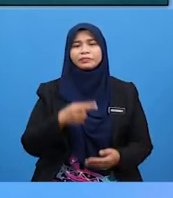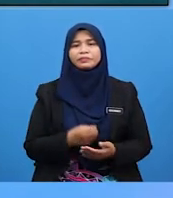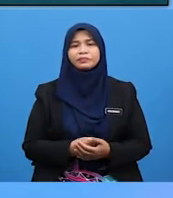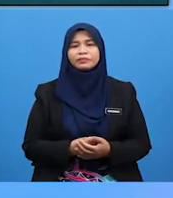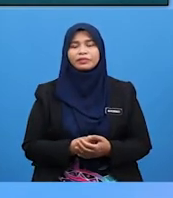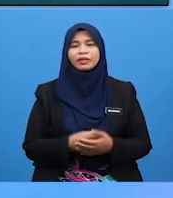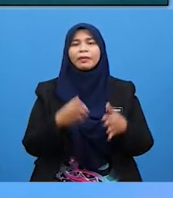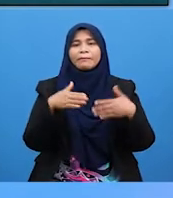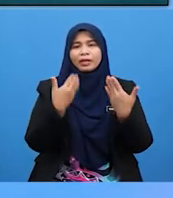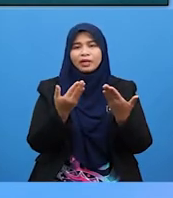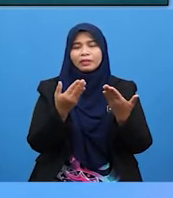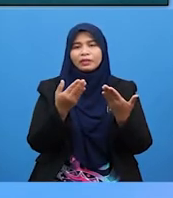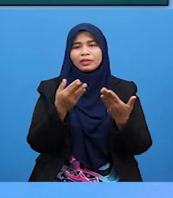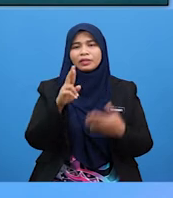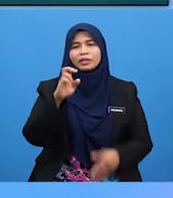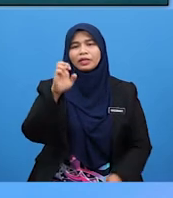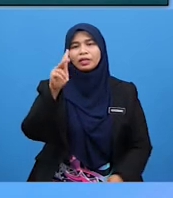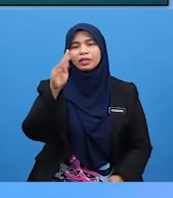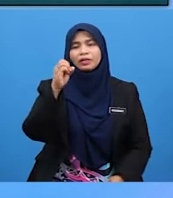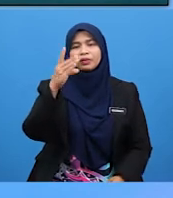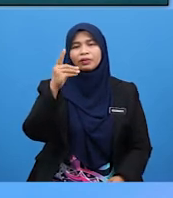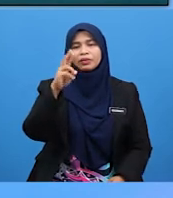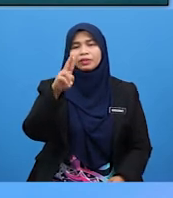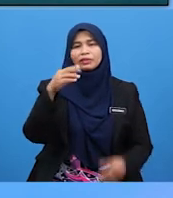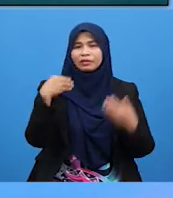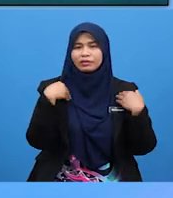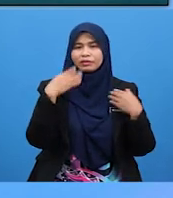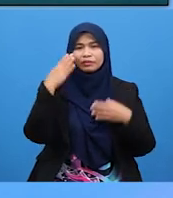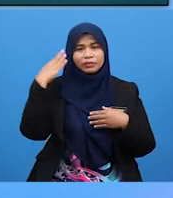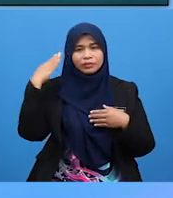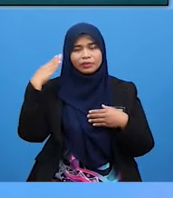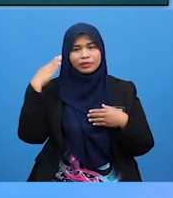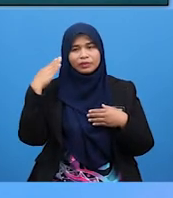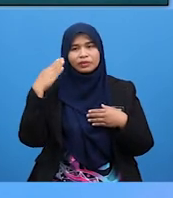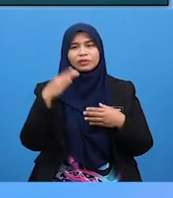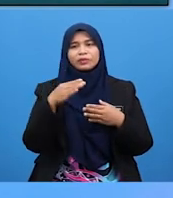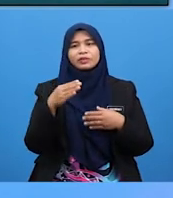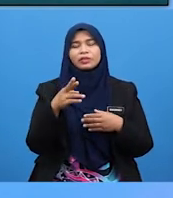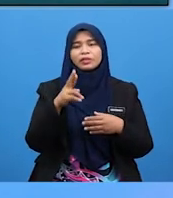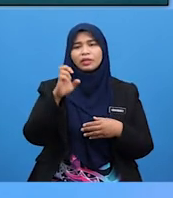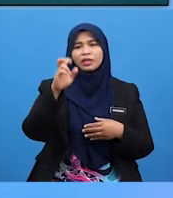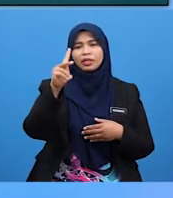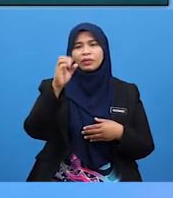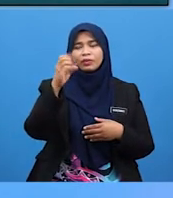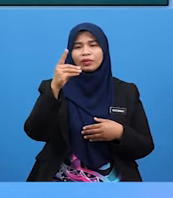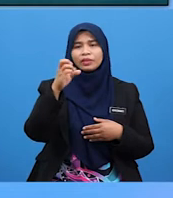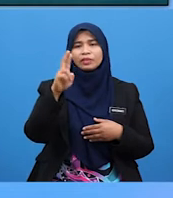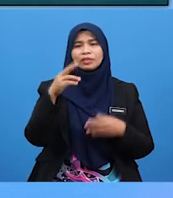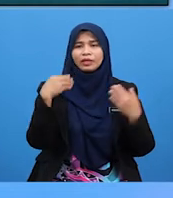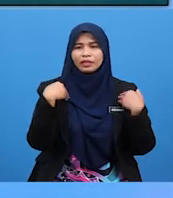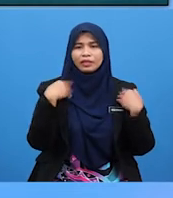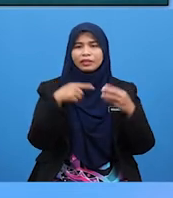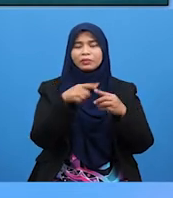Bagaimana rekoder menghasilkan bunyi? Bunyi rekoder terhasil Apabila